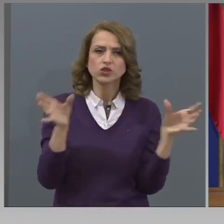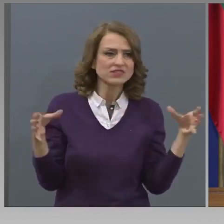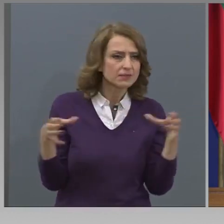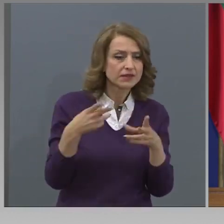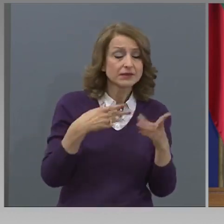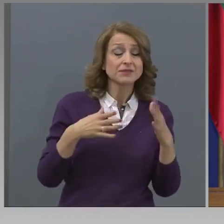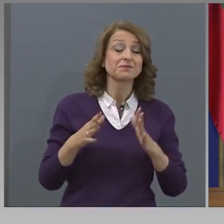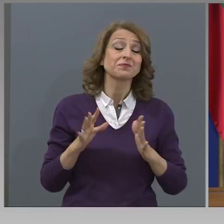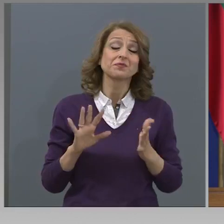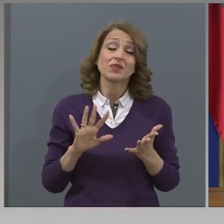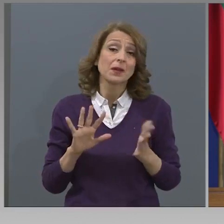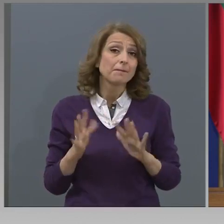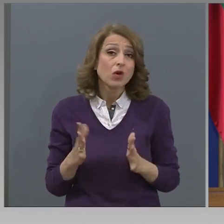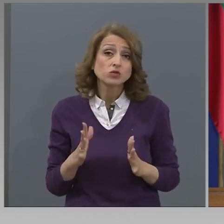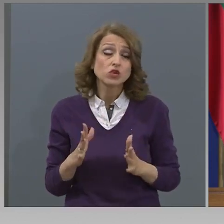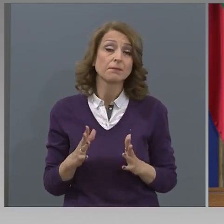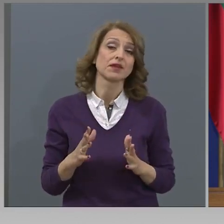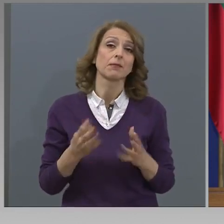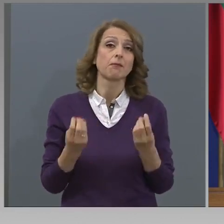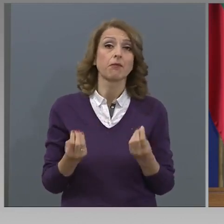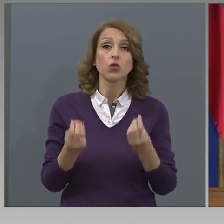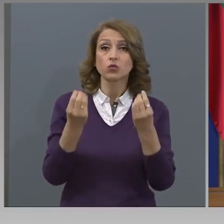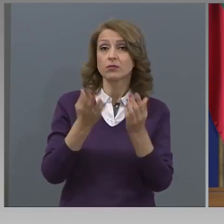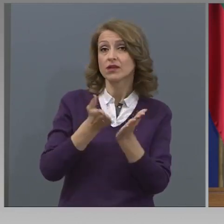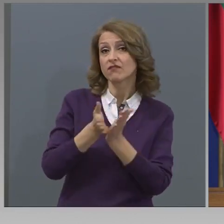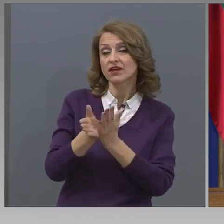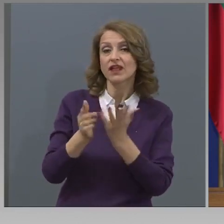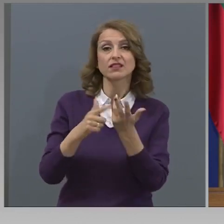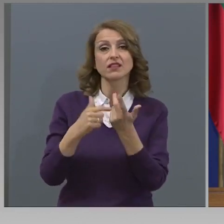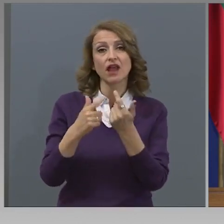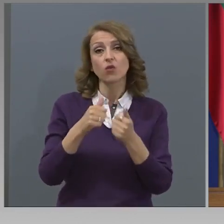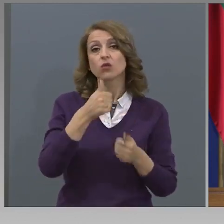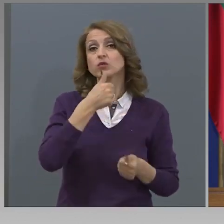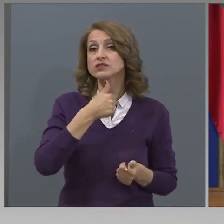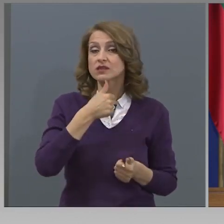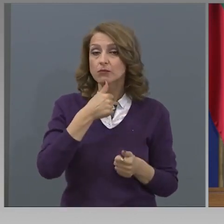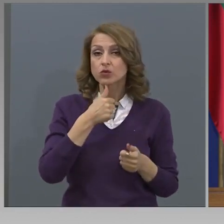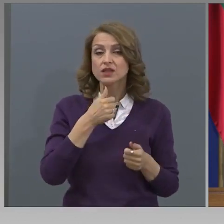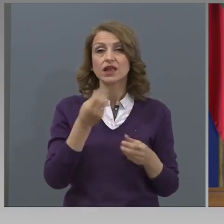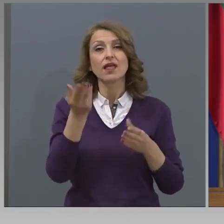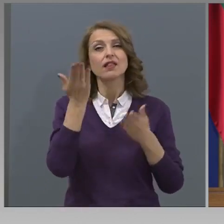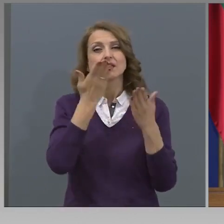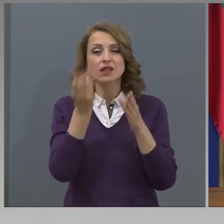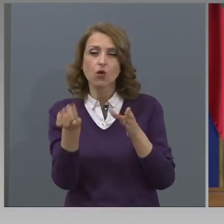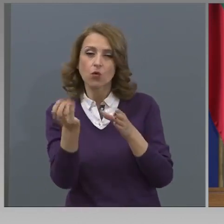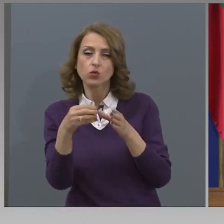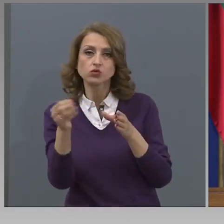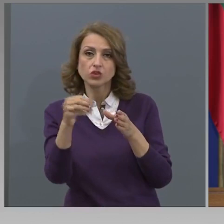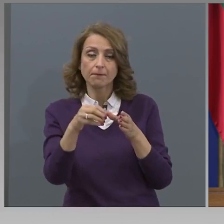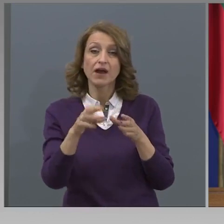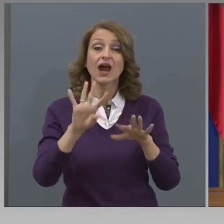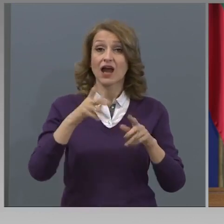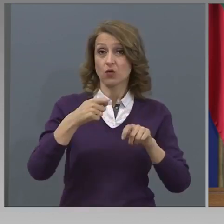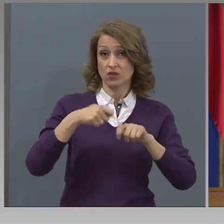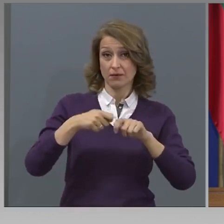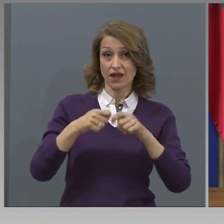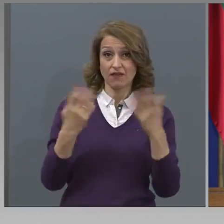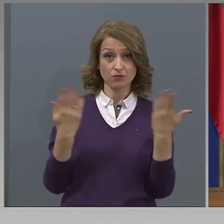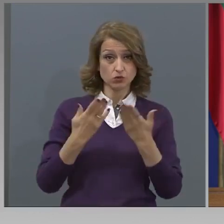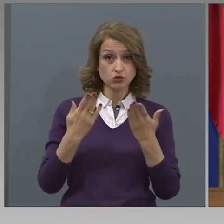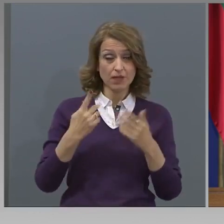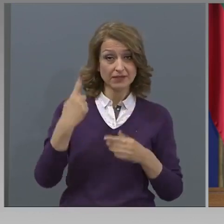Може би по-добрия вариант е няколко съботи да се даде възможност за удочване. Ако ги направим учебни дни, пак почертавам,